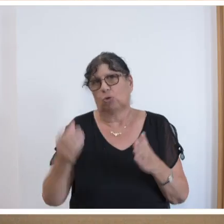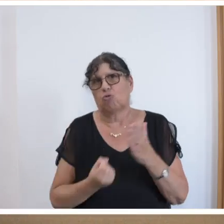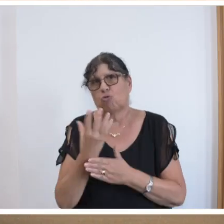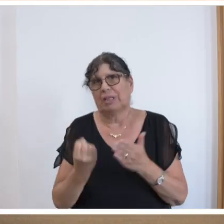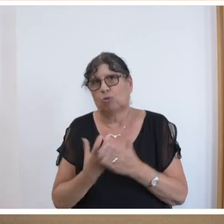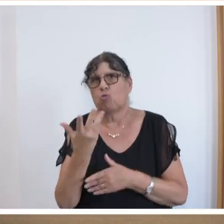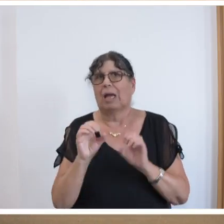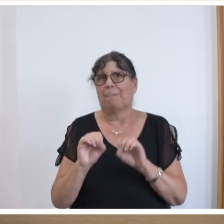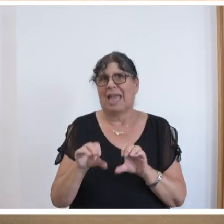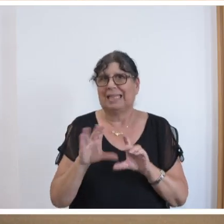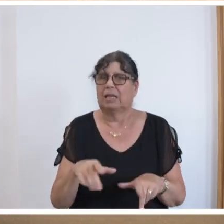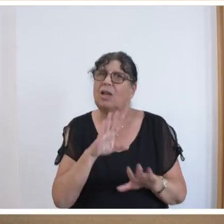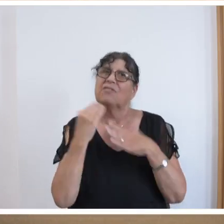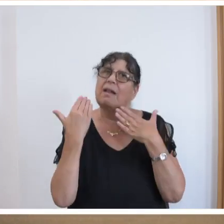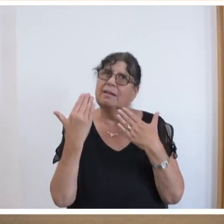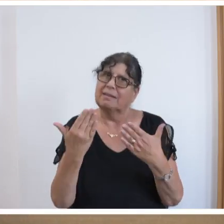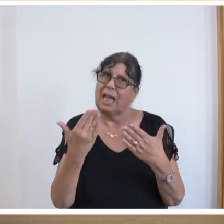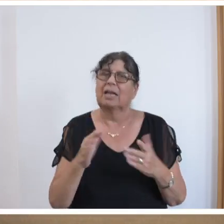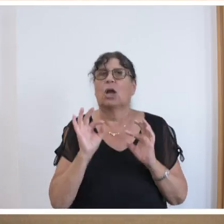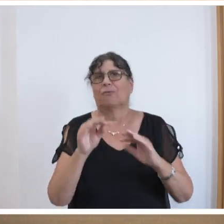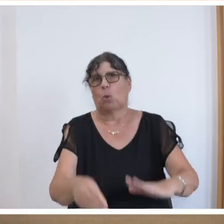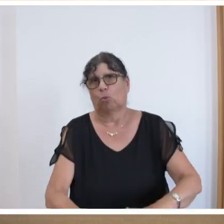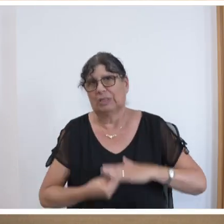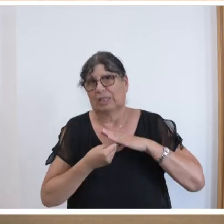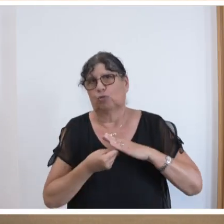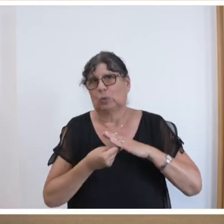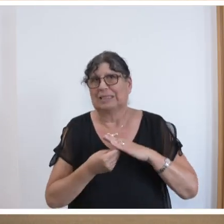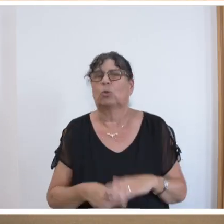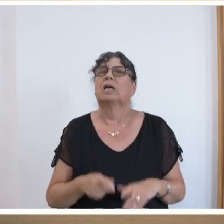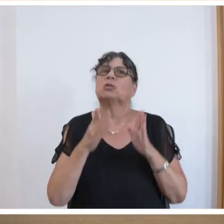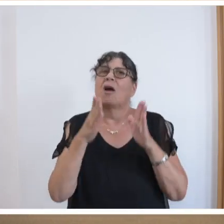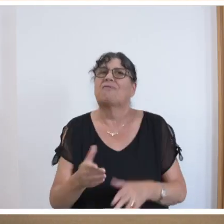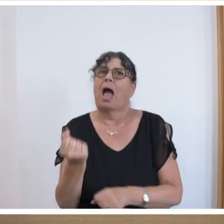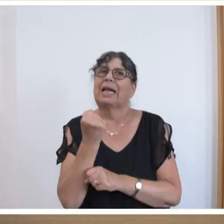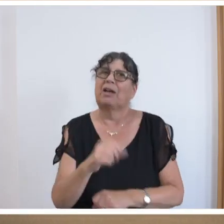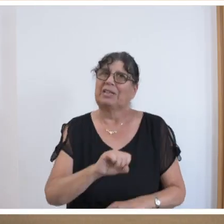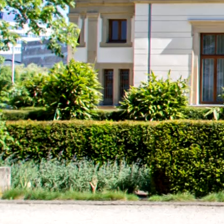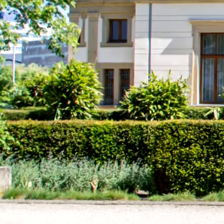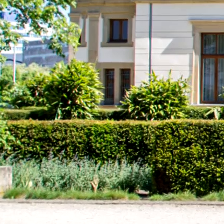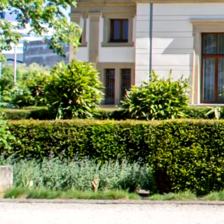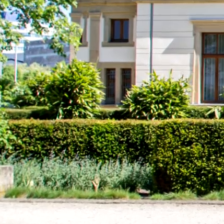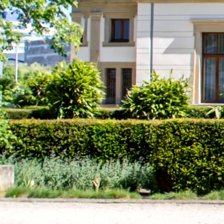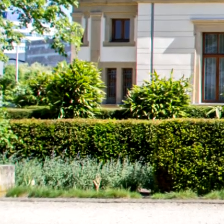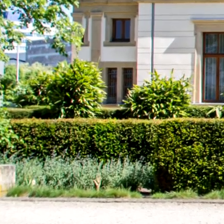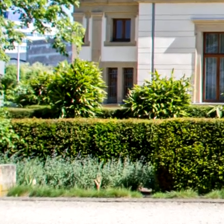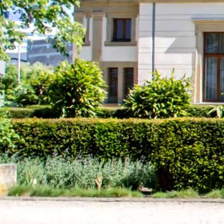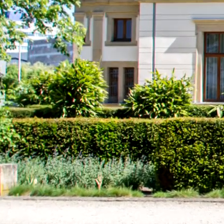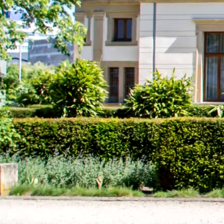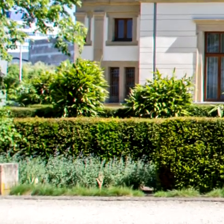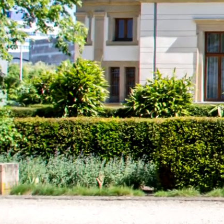und Medien und danke mich bis dahin für die Unterstützung an dieser Stelle zur Fachkräftegewinnung unserer Lehrerinnen und Lehrer. Vielen